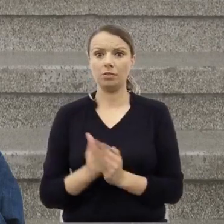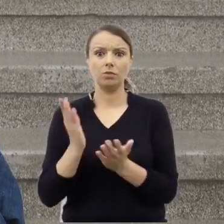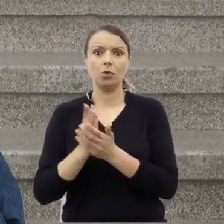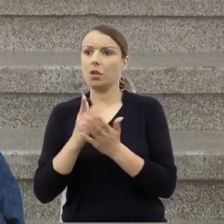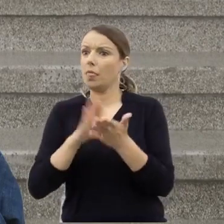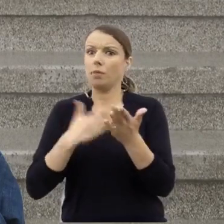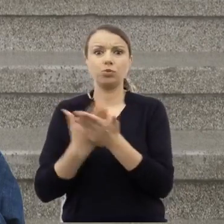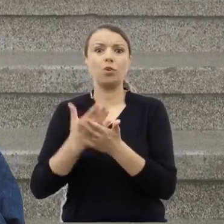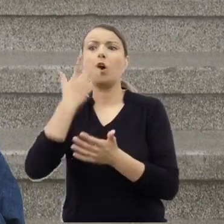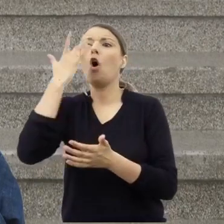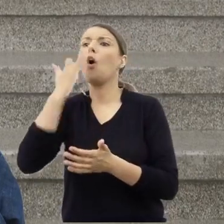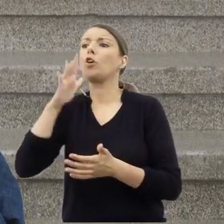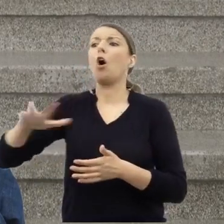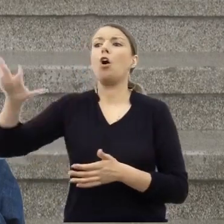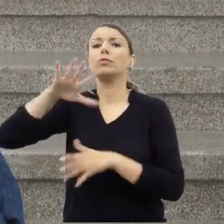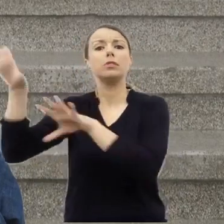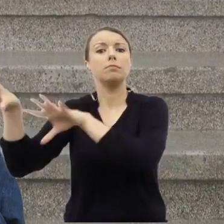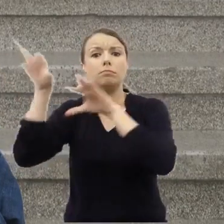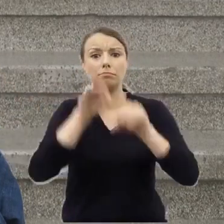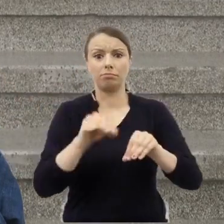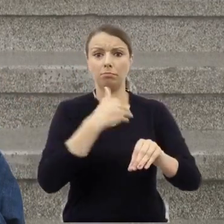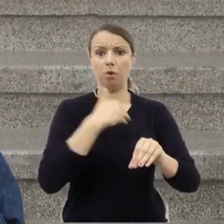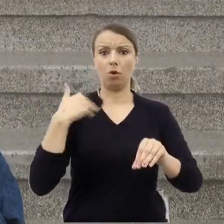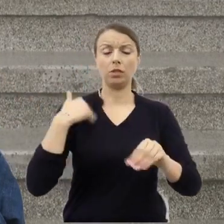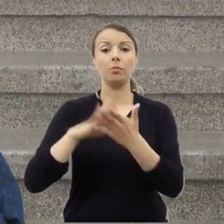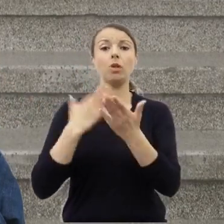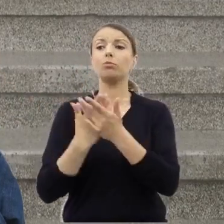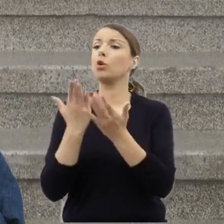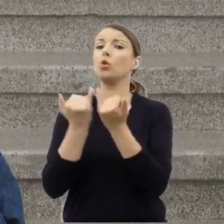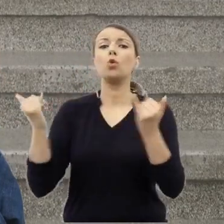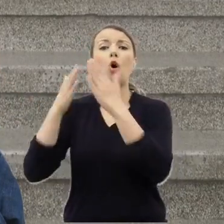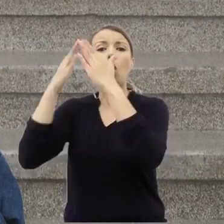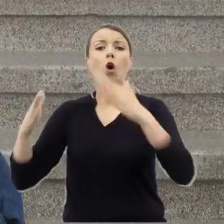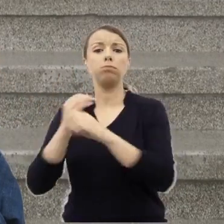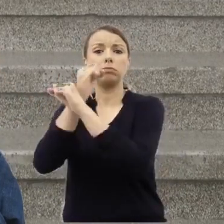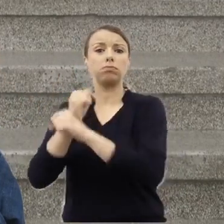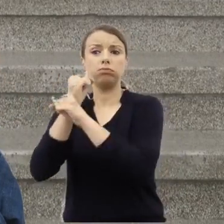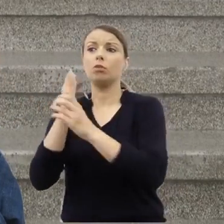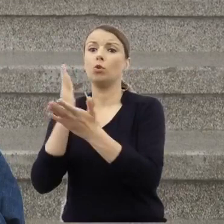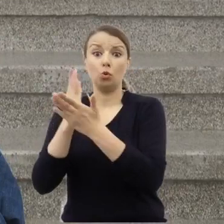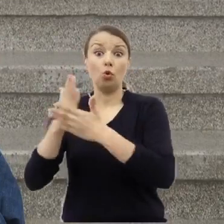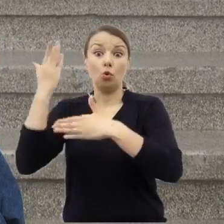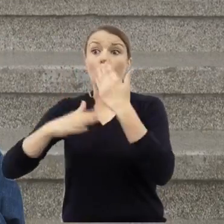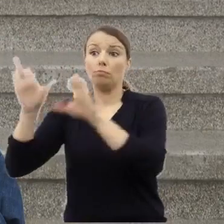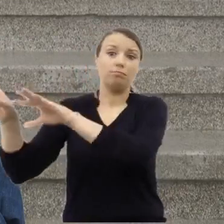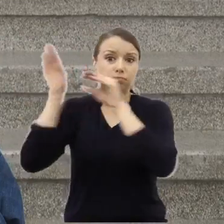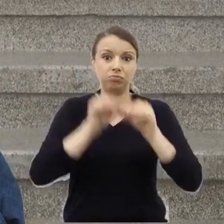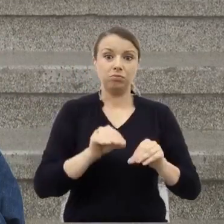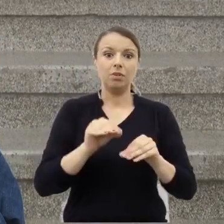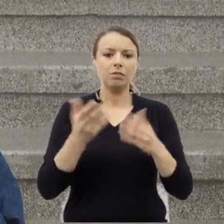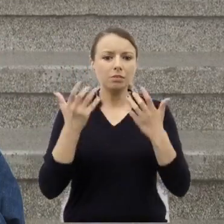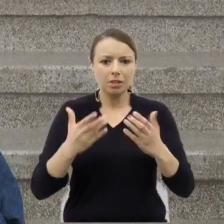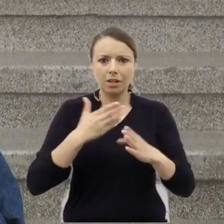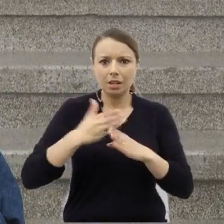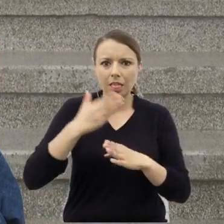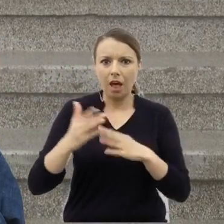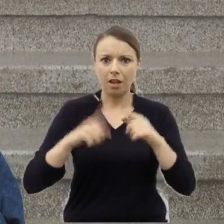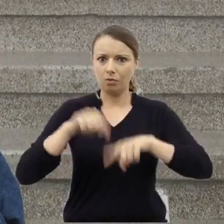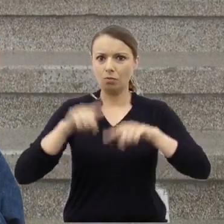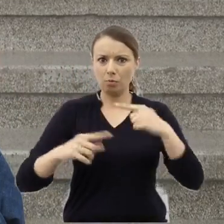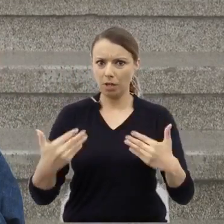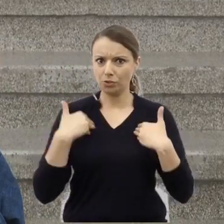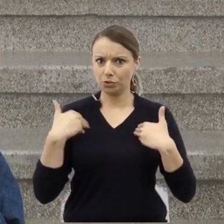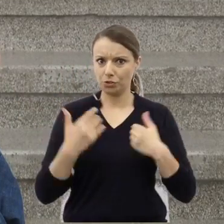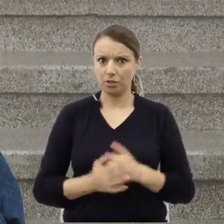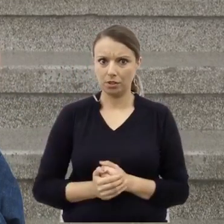z Rosji, albo z obozów i chcieli prowadzić normalne życie. Część z nich, to mieszkańcy,